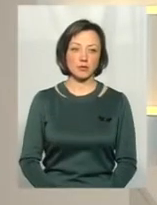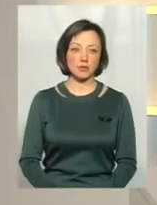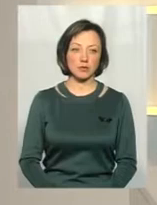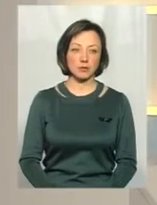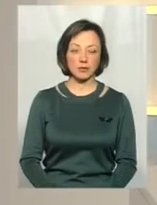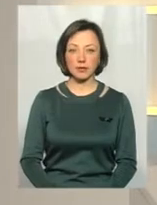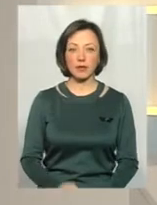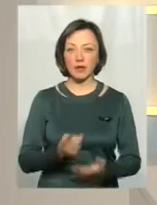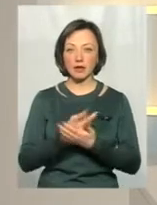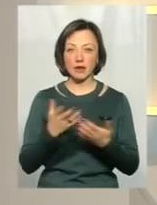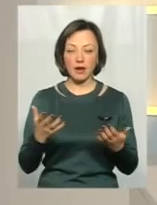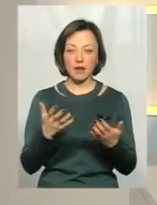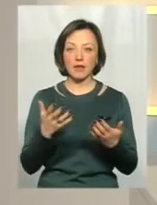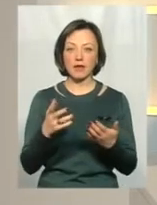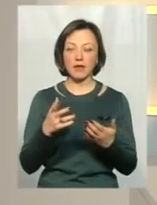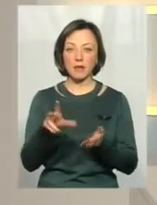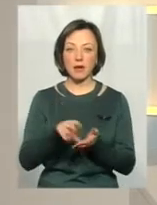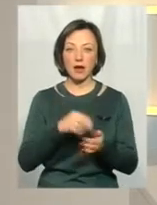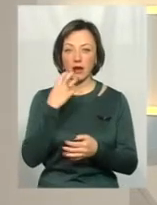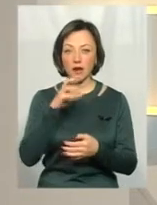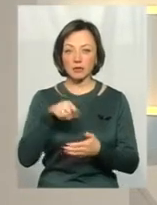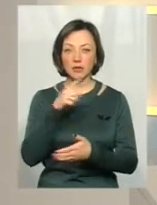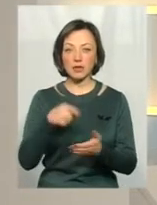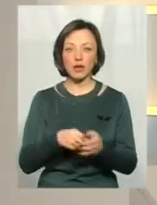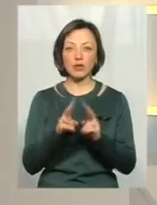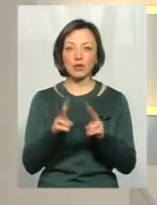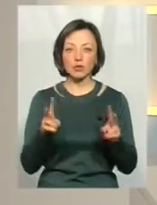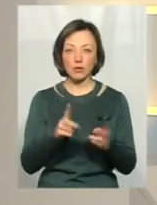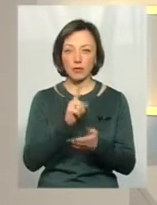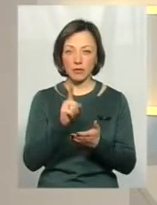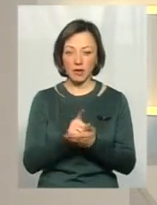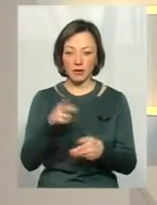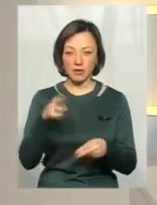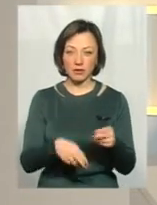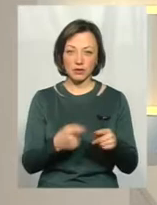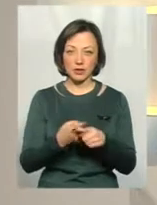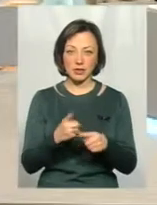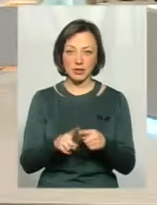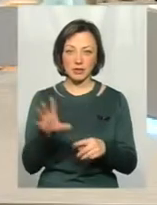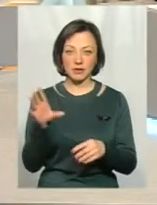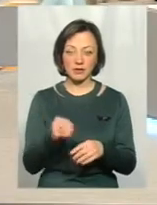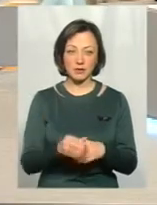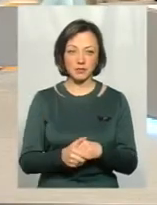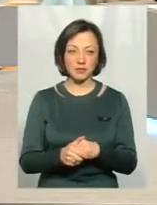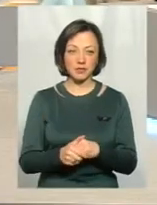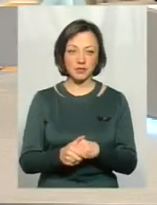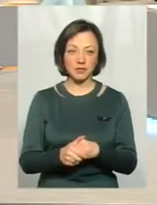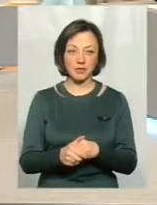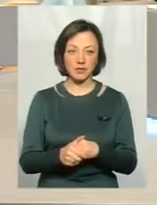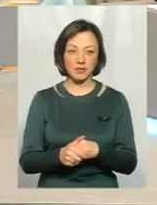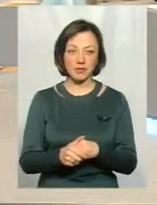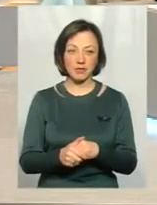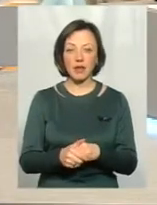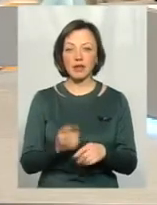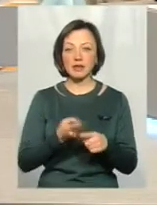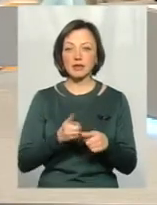Яскравий приклад гарячої питань, про яку ви говорили, Але хто ж має поставити крапку у протистоянні? Я думаю, що це буде така тривала